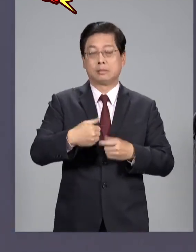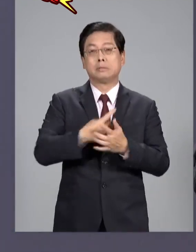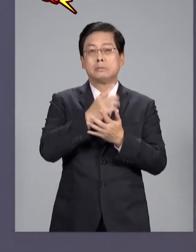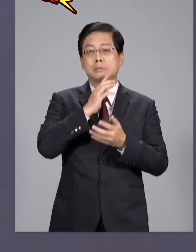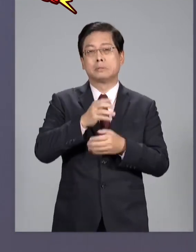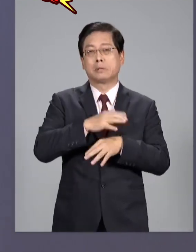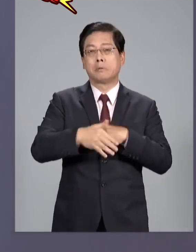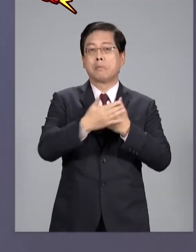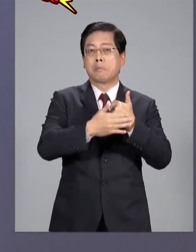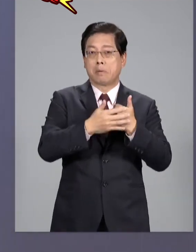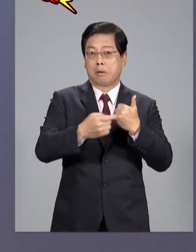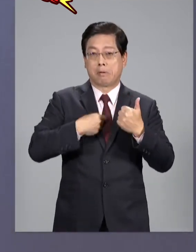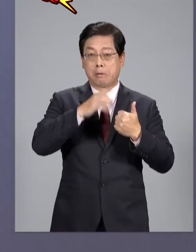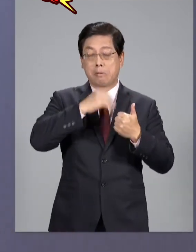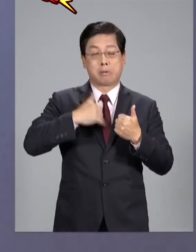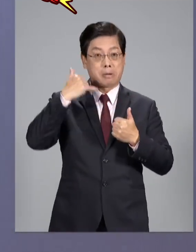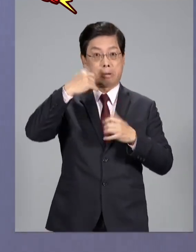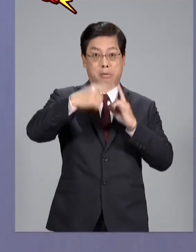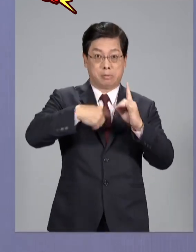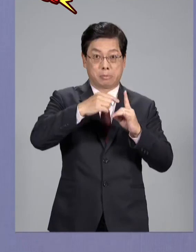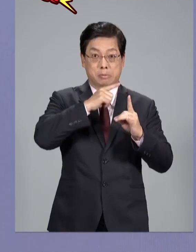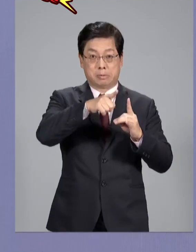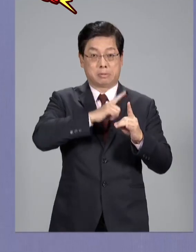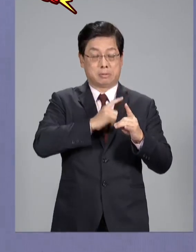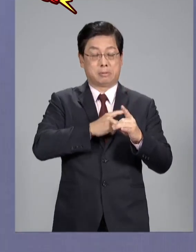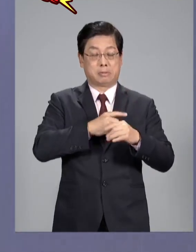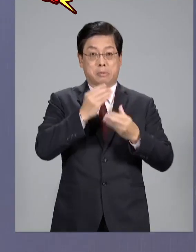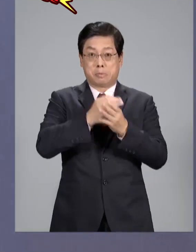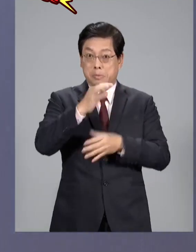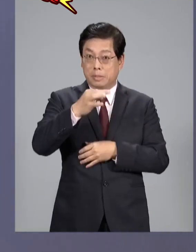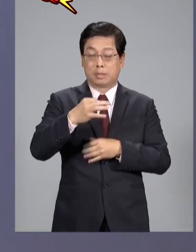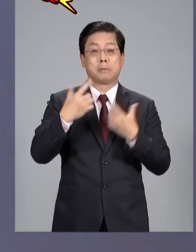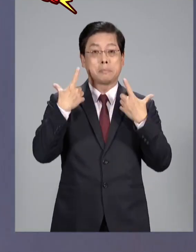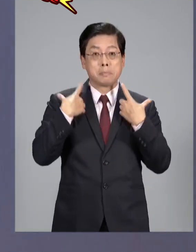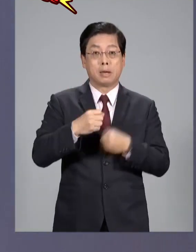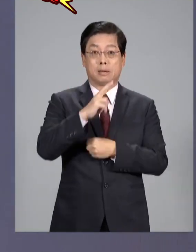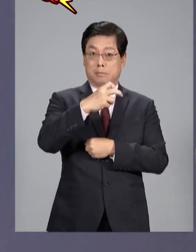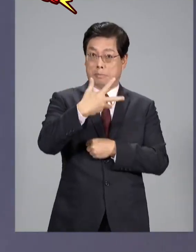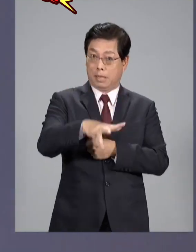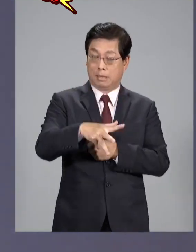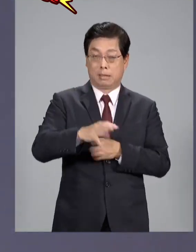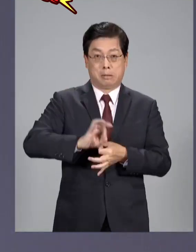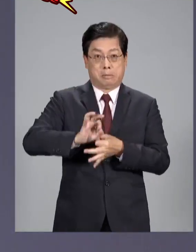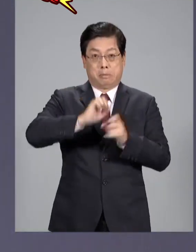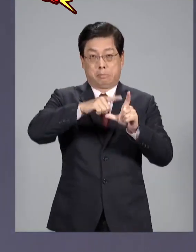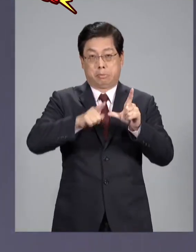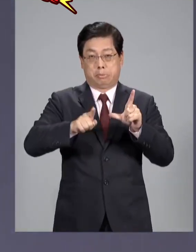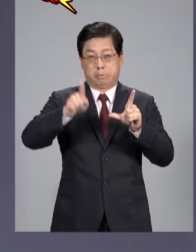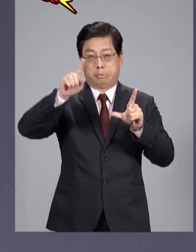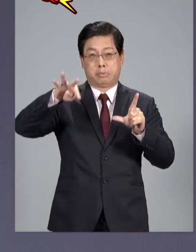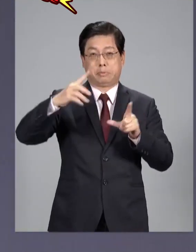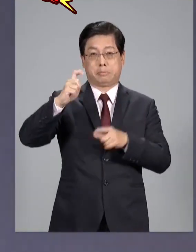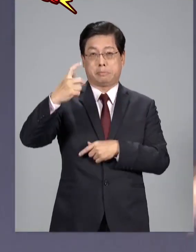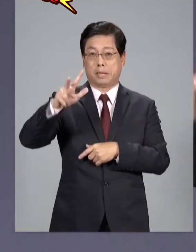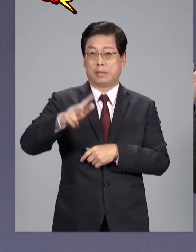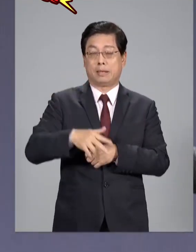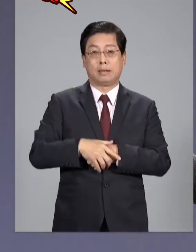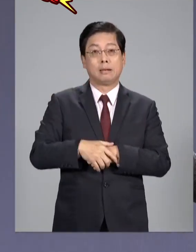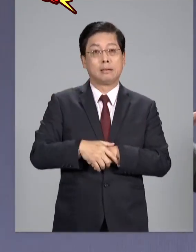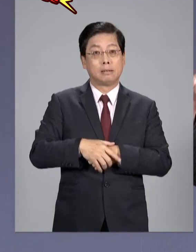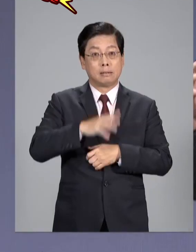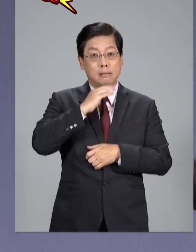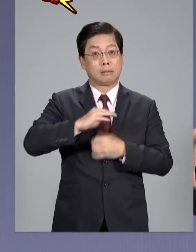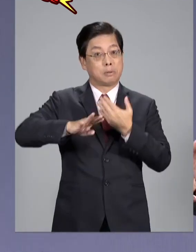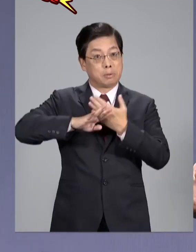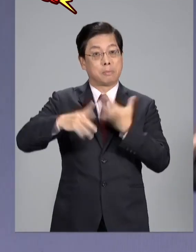只是只會保護高端的股價高端股價查了一下從28塊漲到417塊市